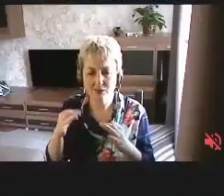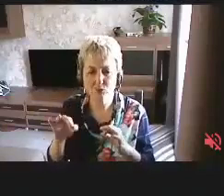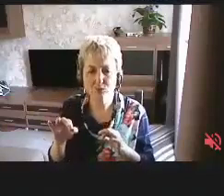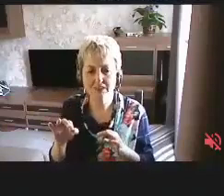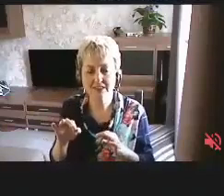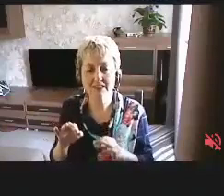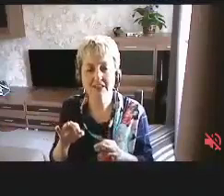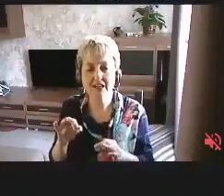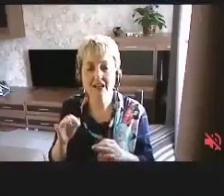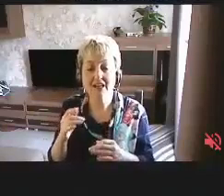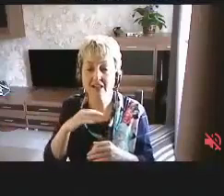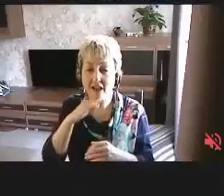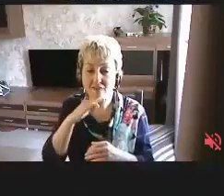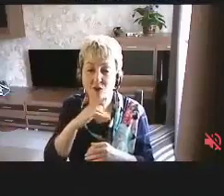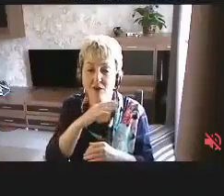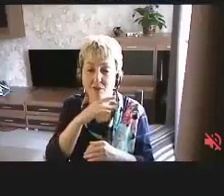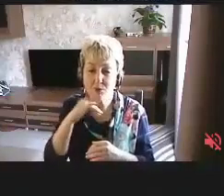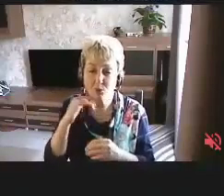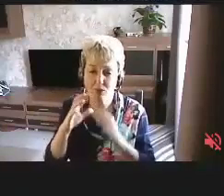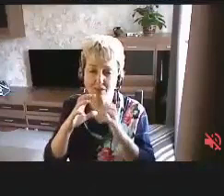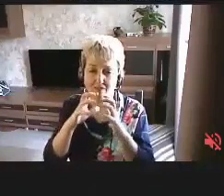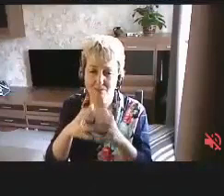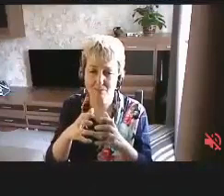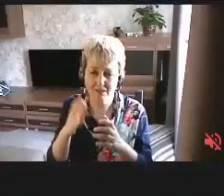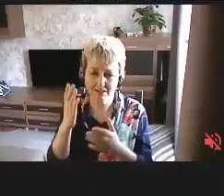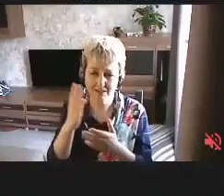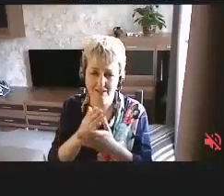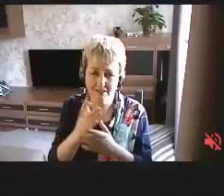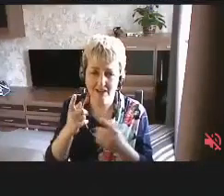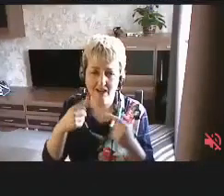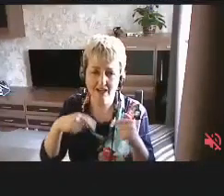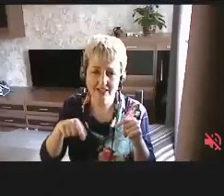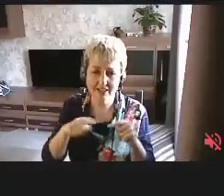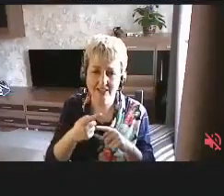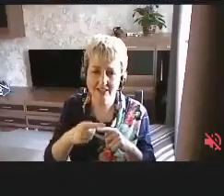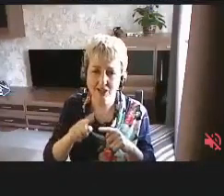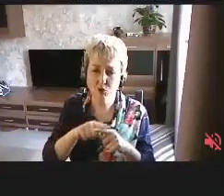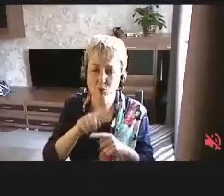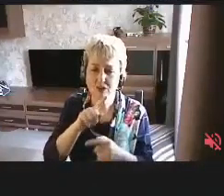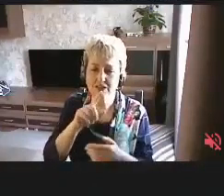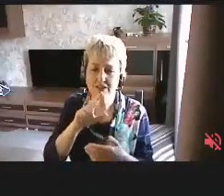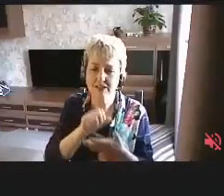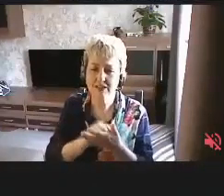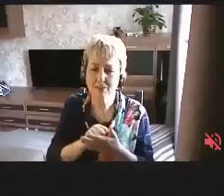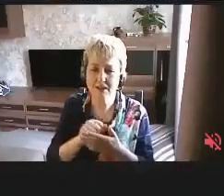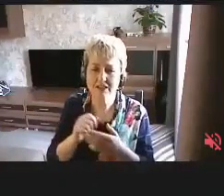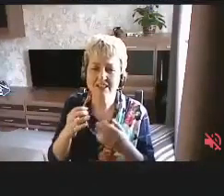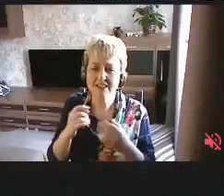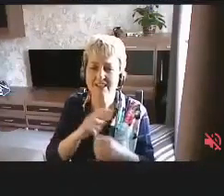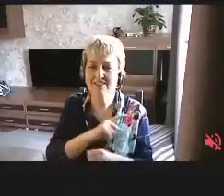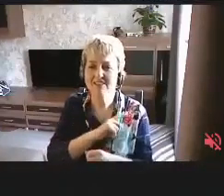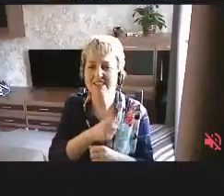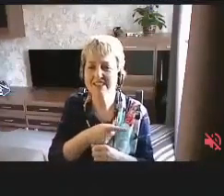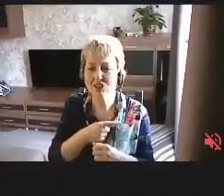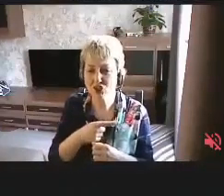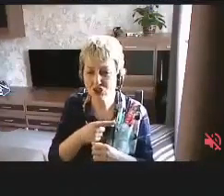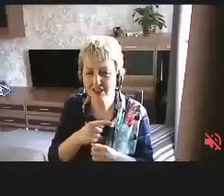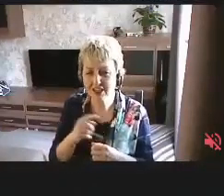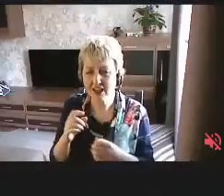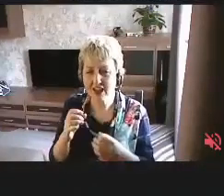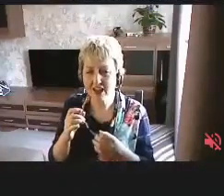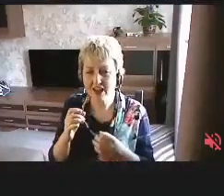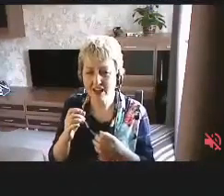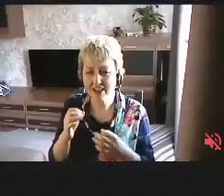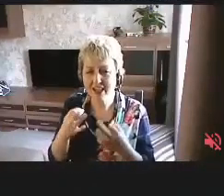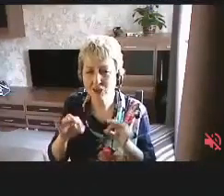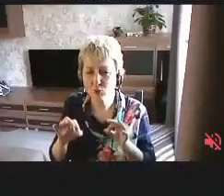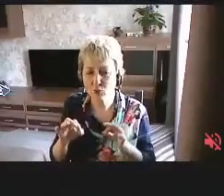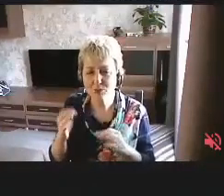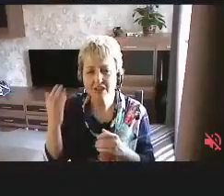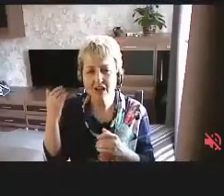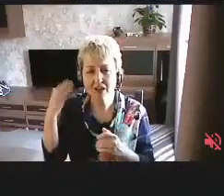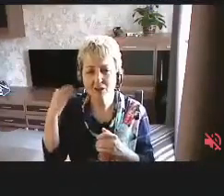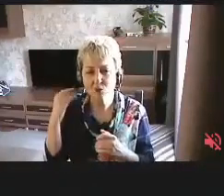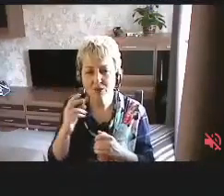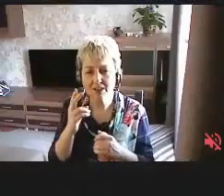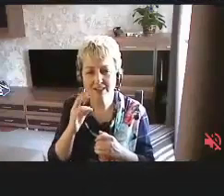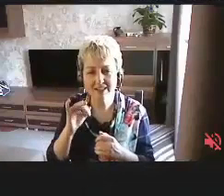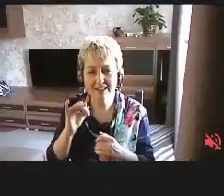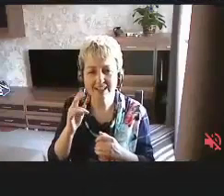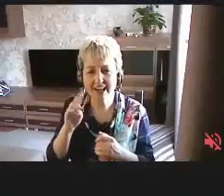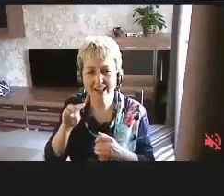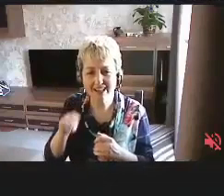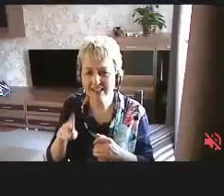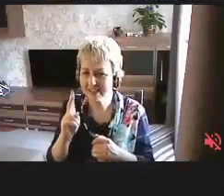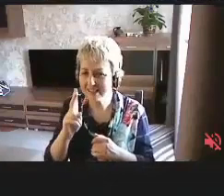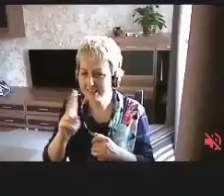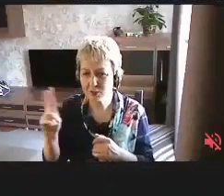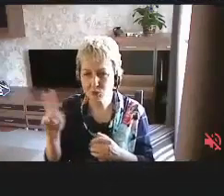Довольно много в мире есть организаций, которые занимаются вопросами физической доступности, а на тот момент доступностью ИКТ не